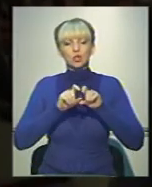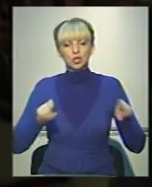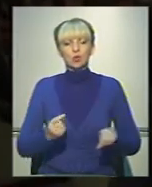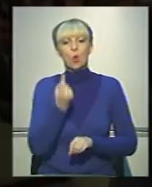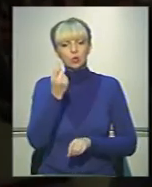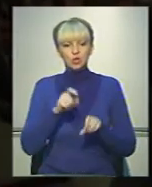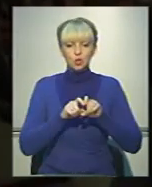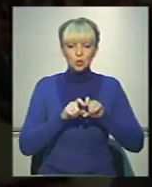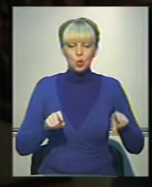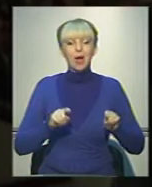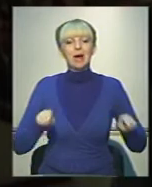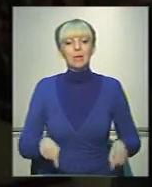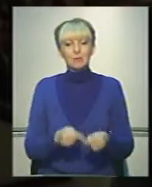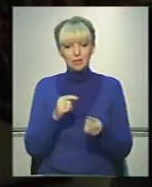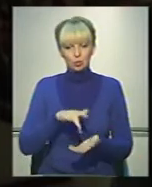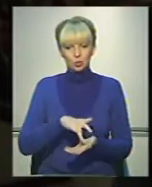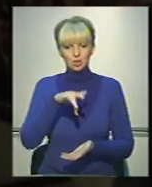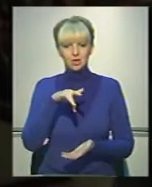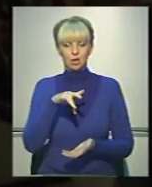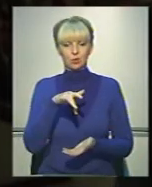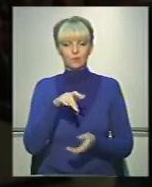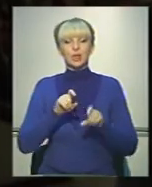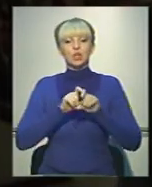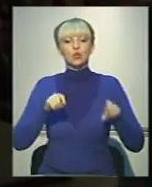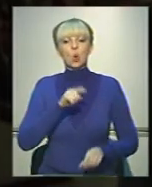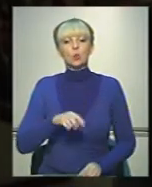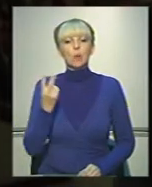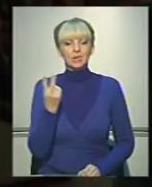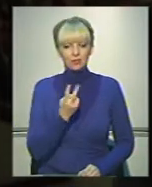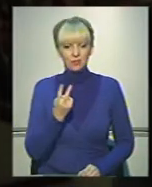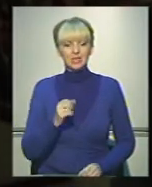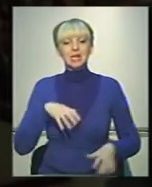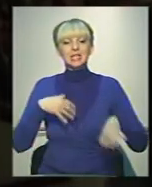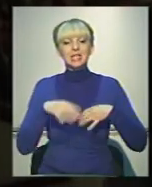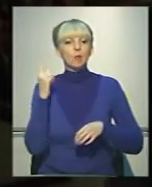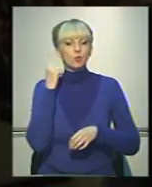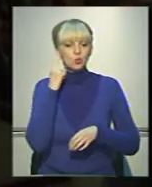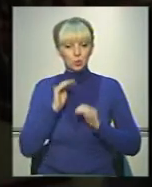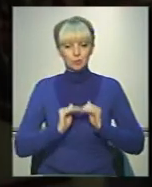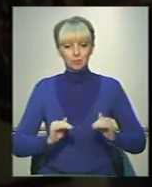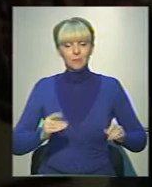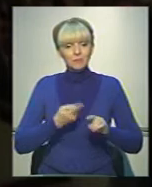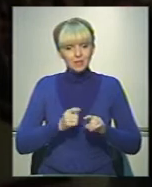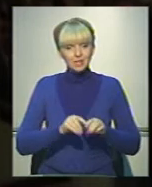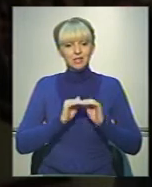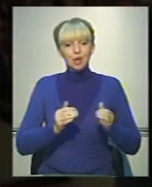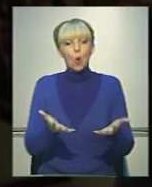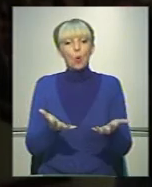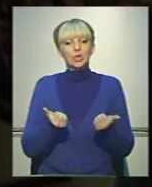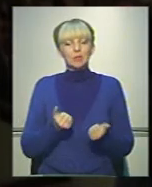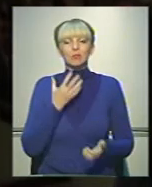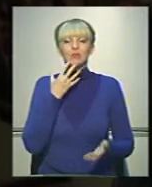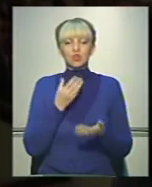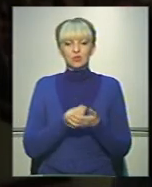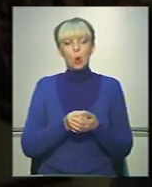однієї школи, реабілітаційного центру, школи номер два для слабочуючих дітей, ці діти отримують